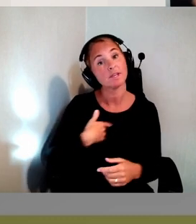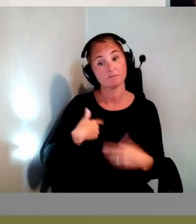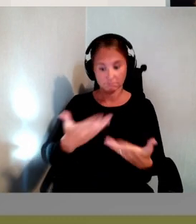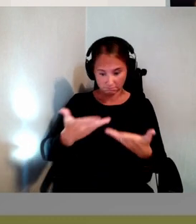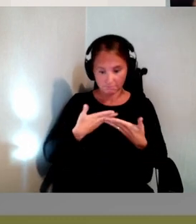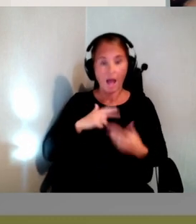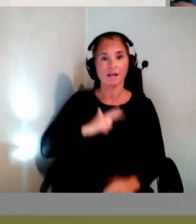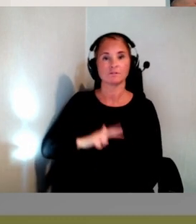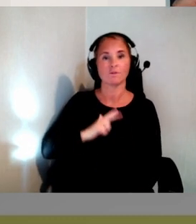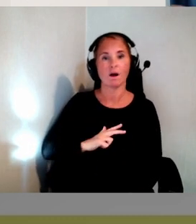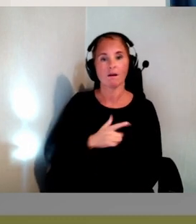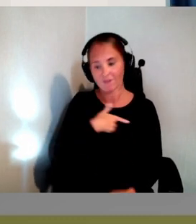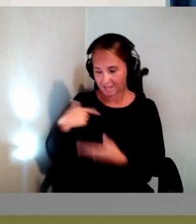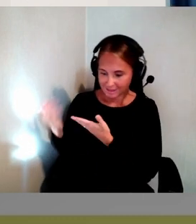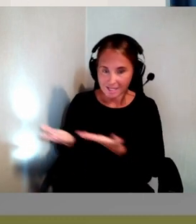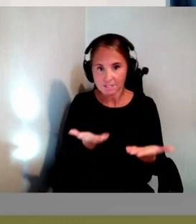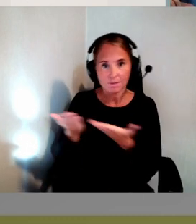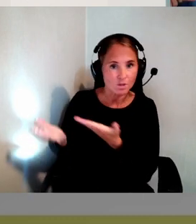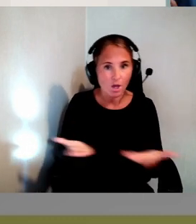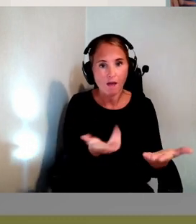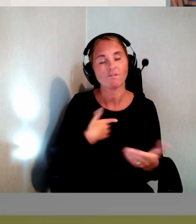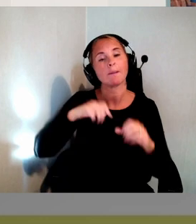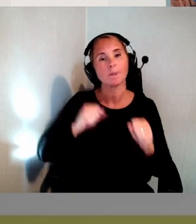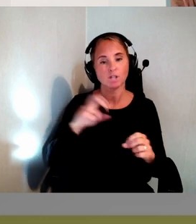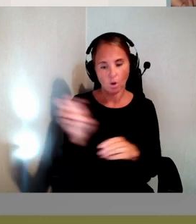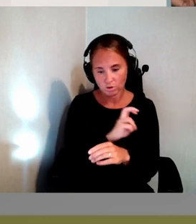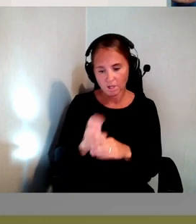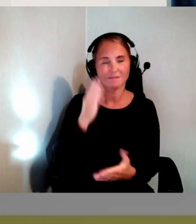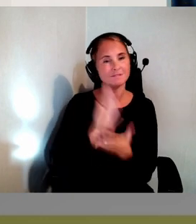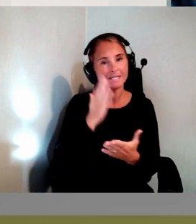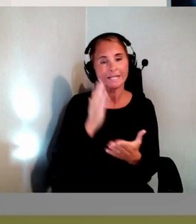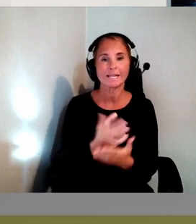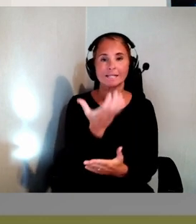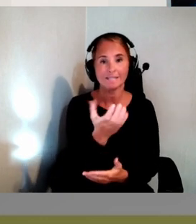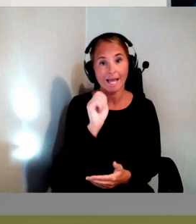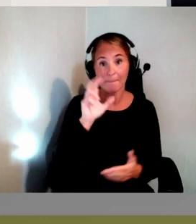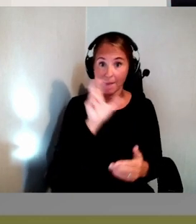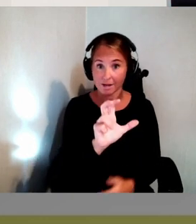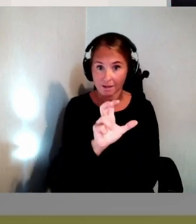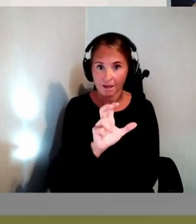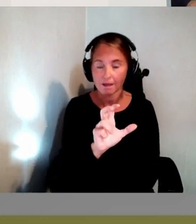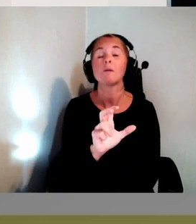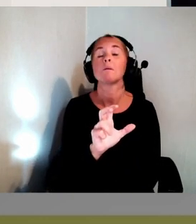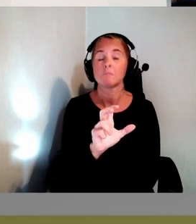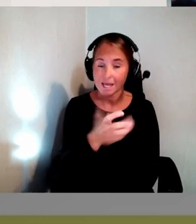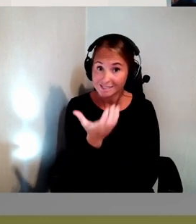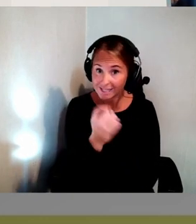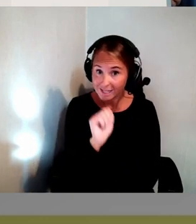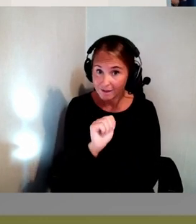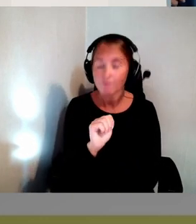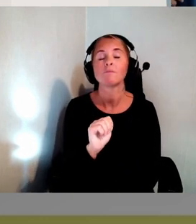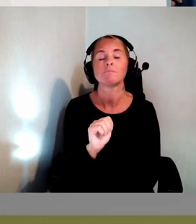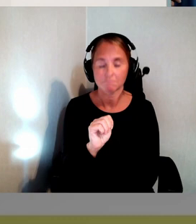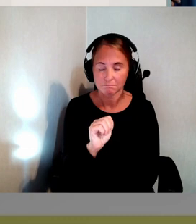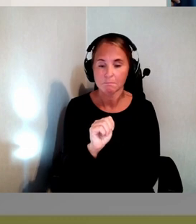Vi blir distributör. Vi måste kontrollera att de är korrekt CE-märkta. Och CE-märkta, det får de bara vara om produkterna